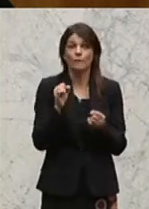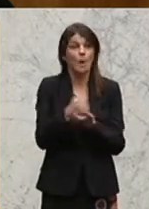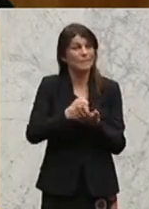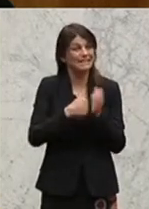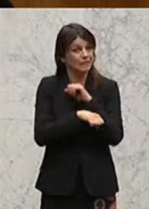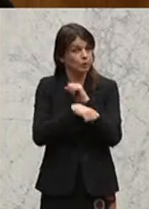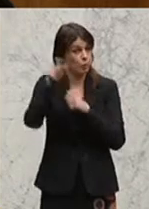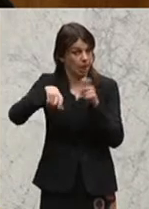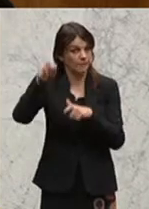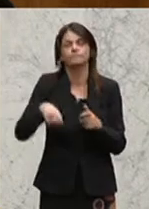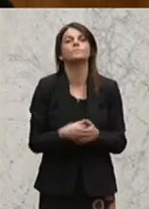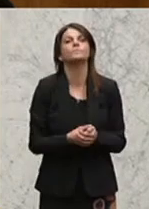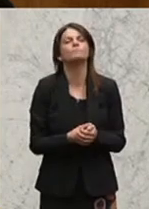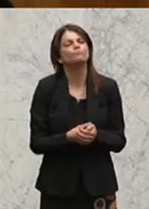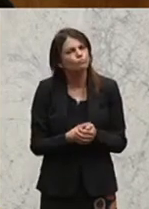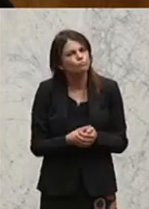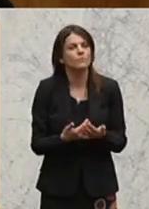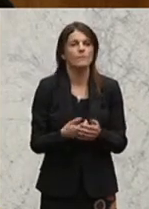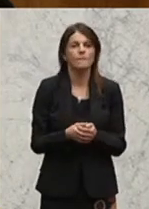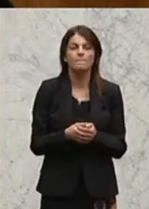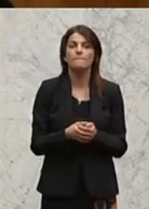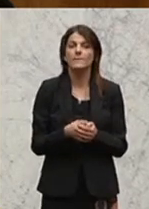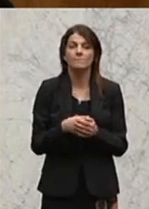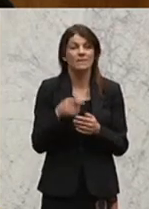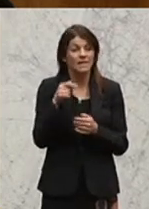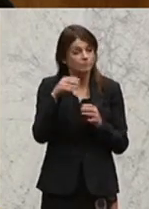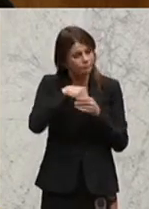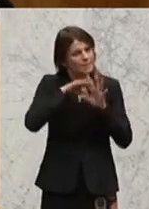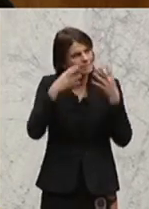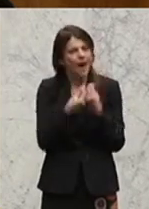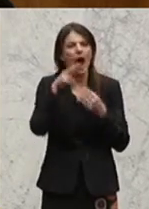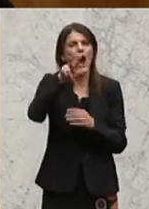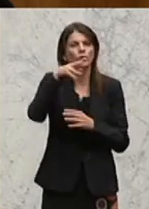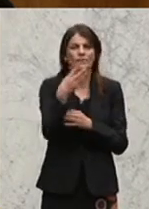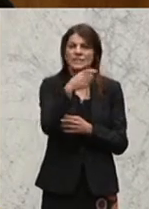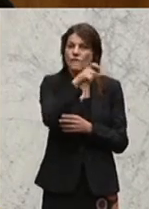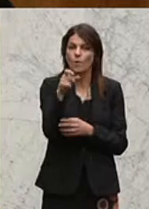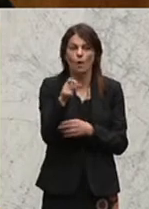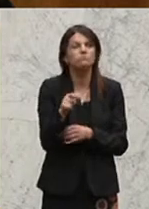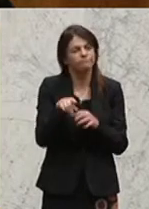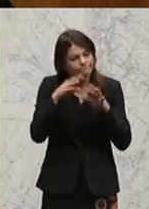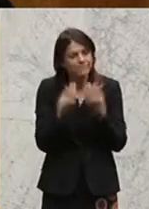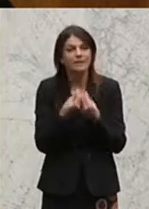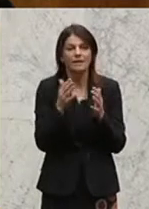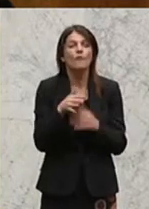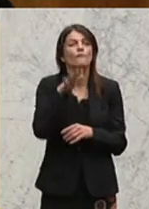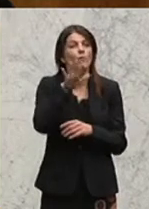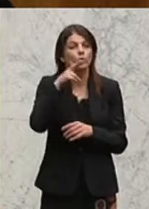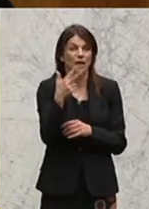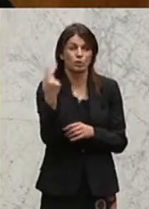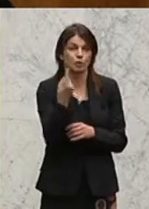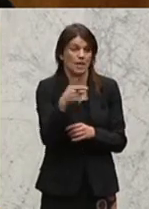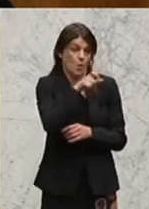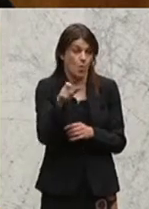Medizinstudierende. Das findet 48 Wochen lang statt, im Umfang von mindestens 35 Stunden